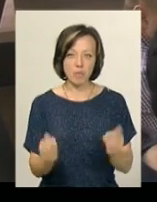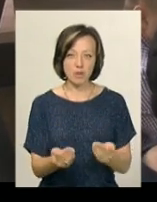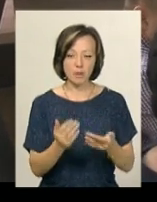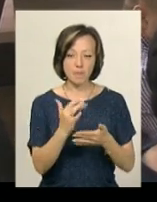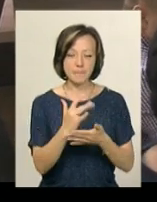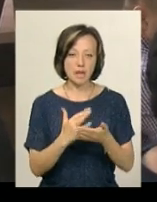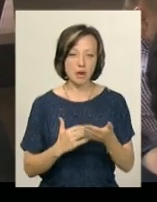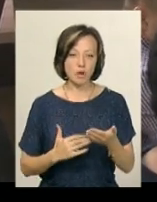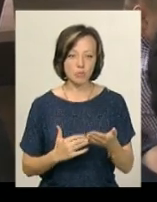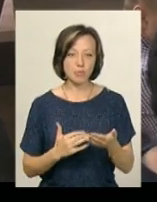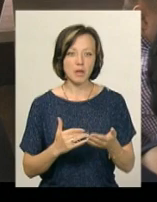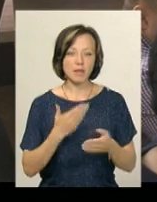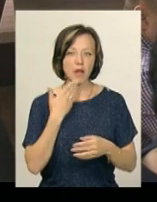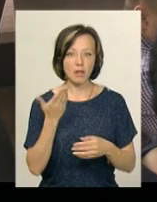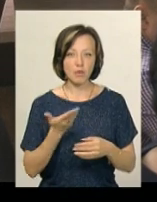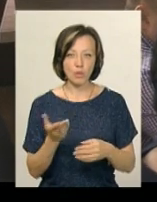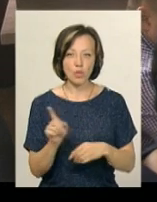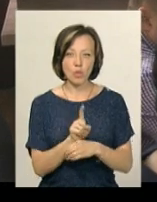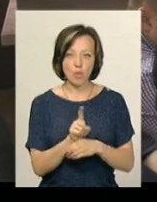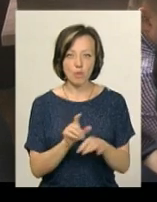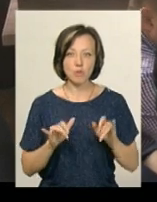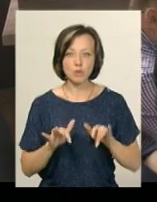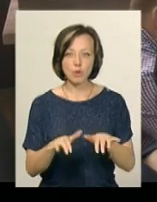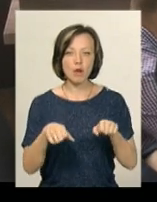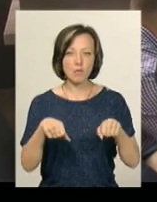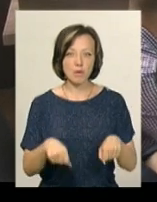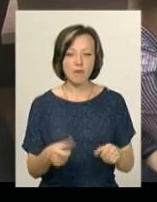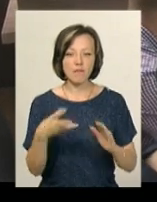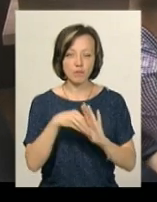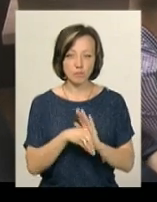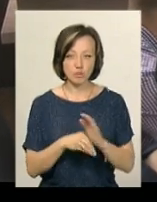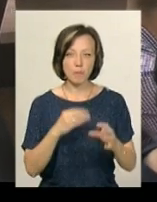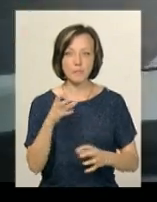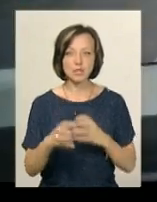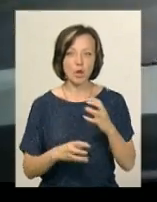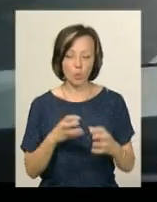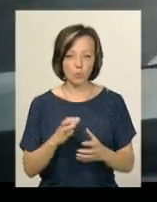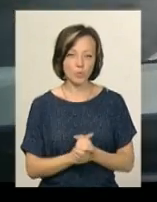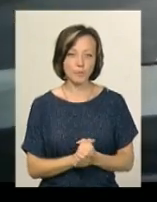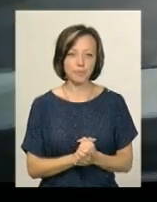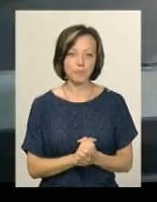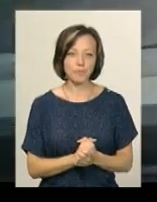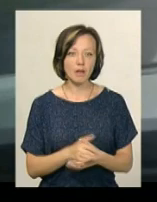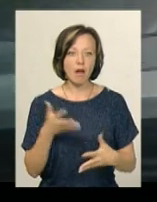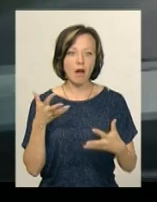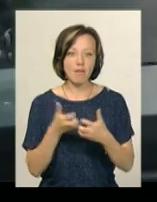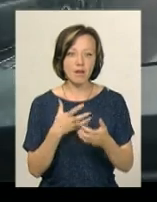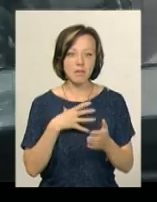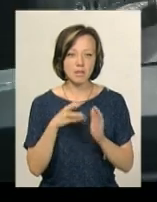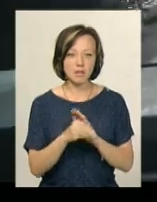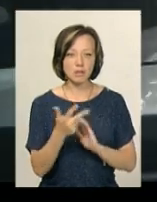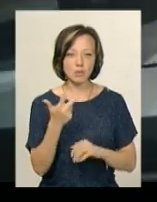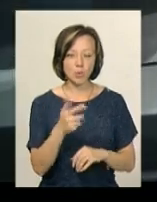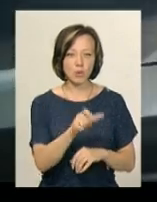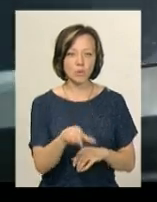перерахунком та декларуванням норм процесуального права, в тому числі міжнародного. Нагадаю, аварія, у якій загинули